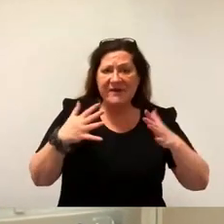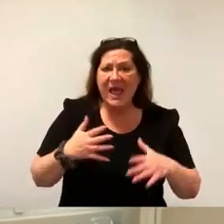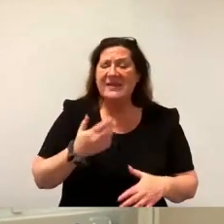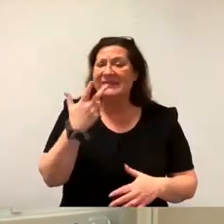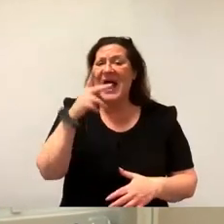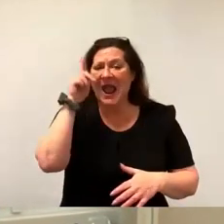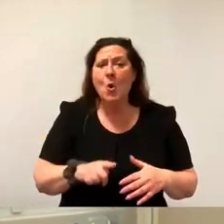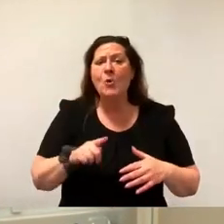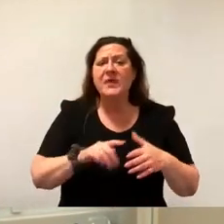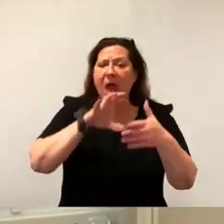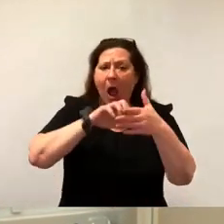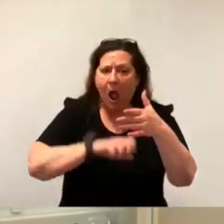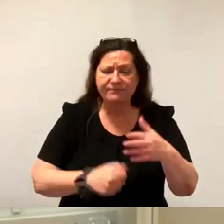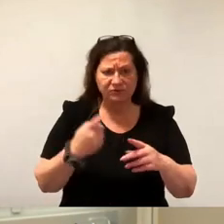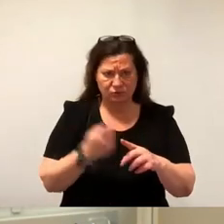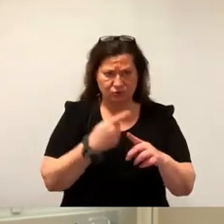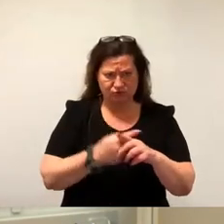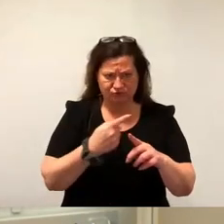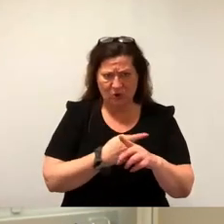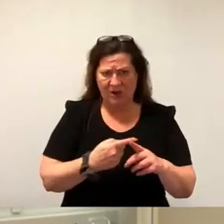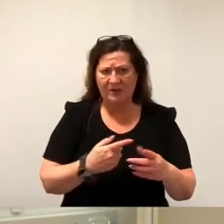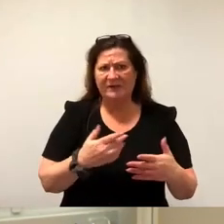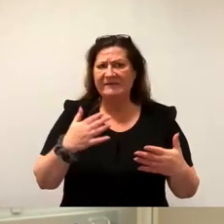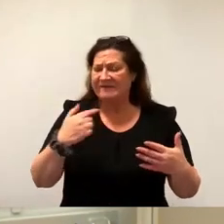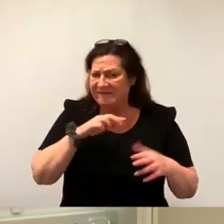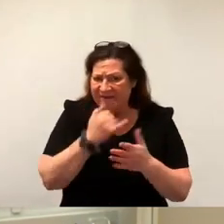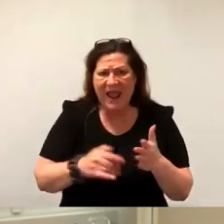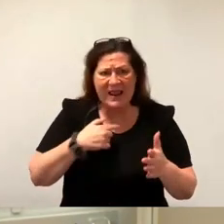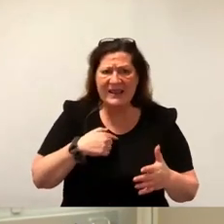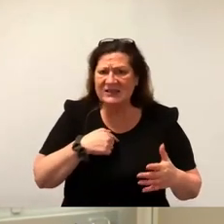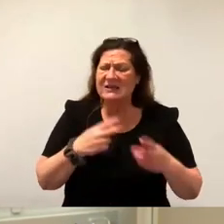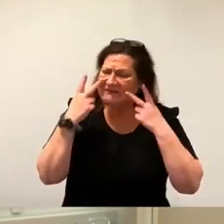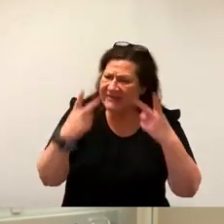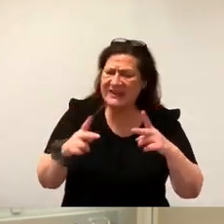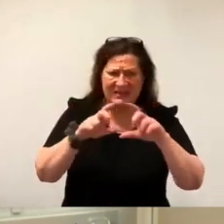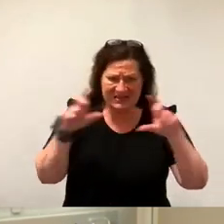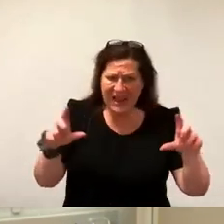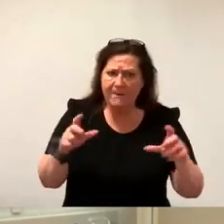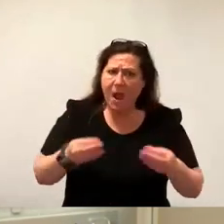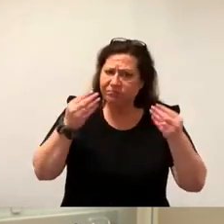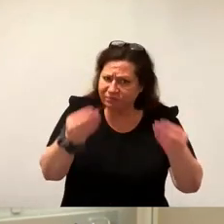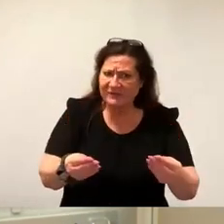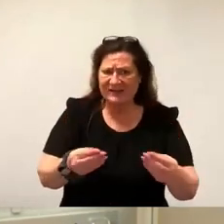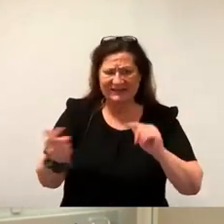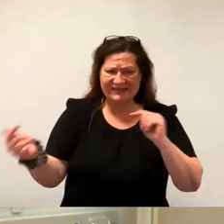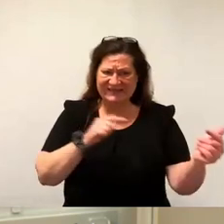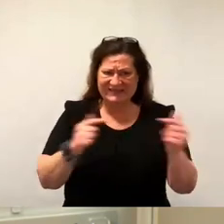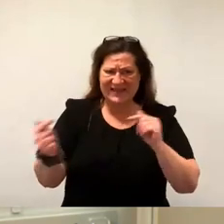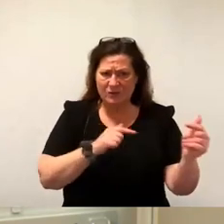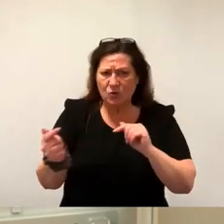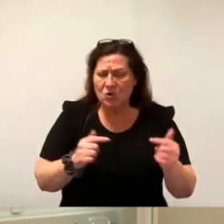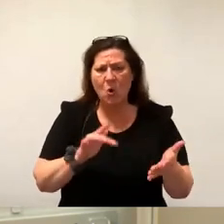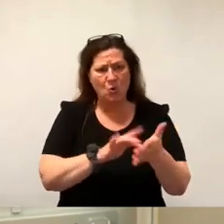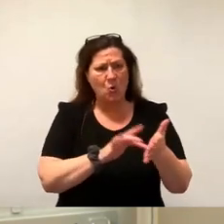Steuern, die dank meines Drängens dann im Arm der TWD-Diskussion dann doch auf den Verursacher, nämlich die Sachsenenergie,